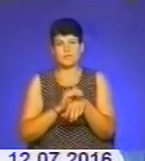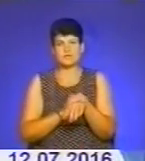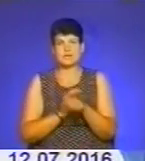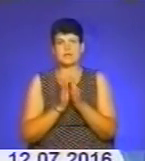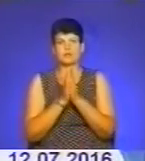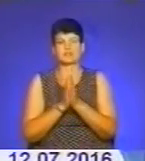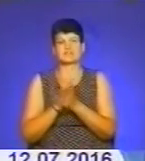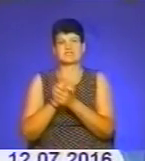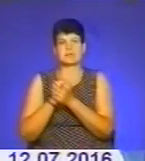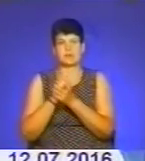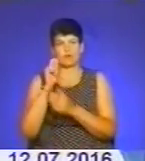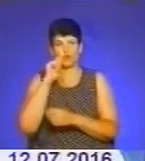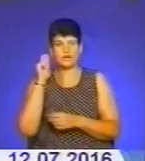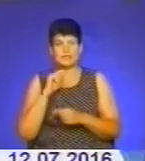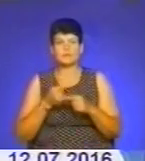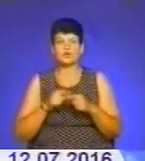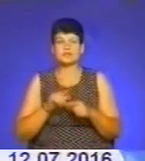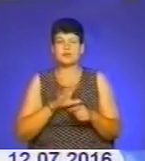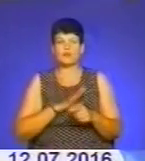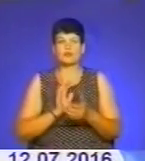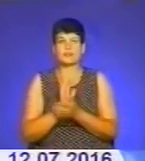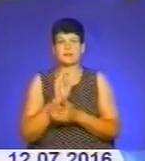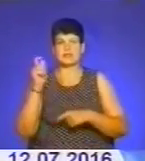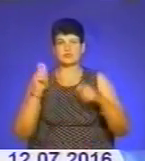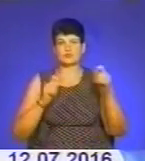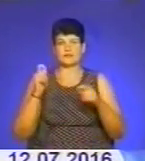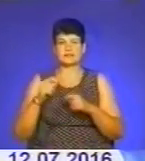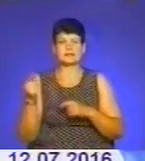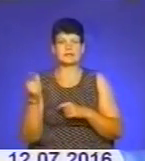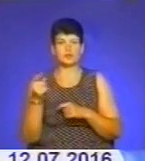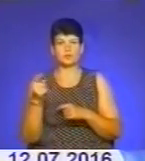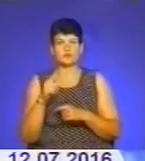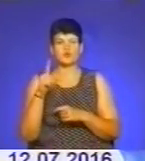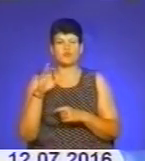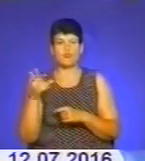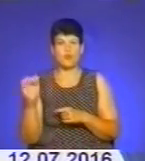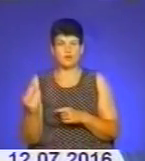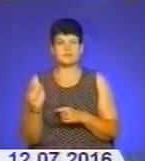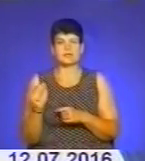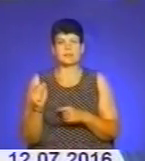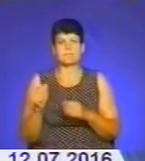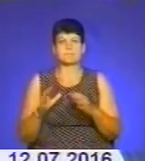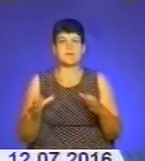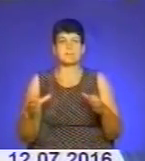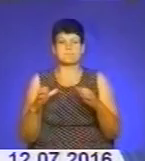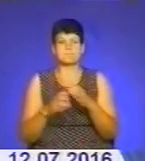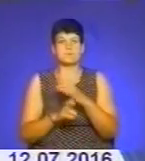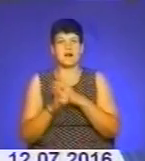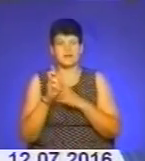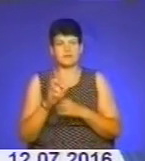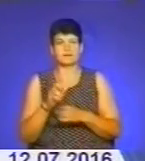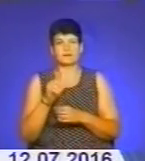Україні. Про це йшлося на прес-конференції в Тернопільсько-Зборівській архієпархії Української греко-католицької церкви, де побувала